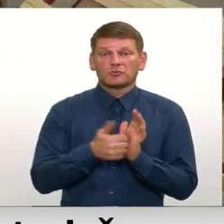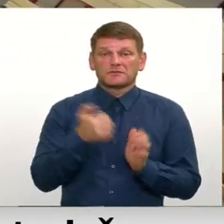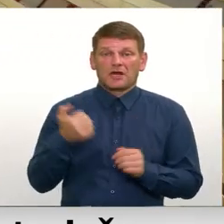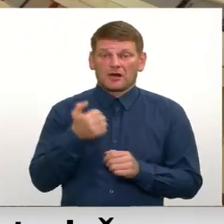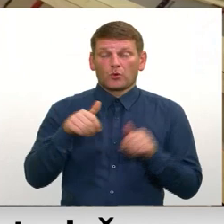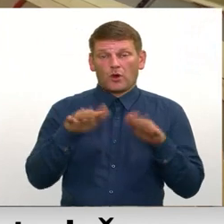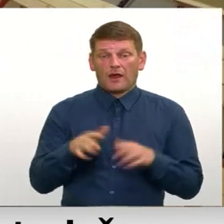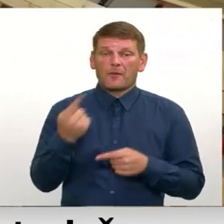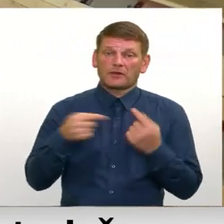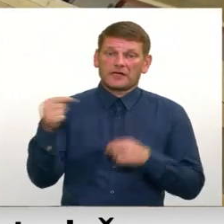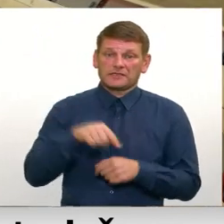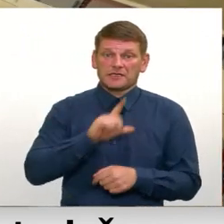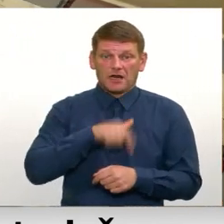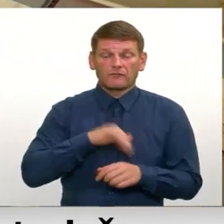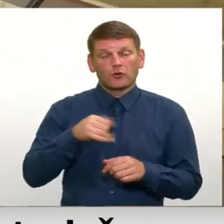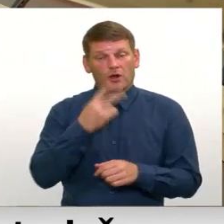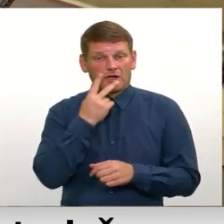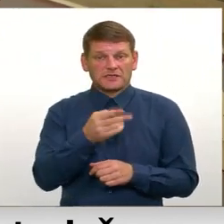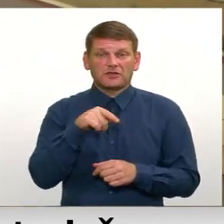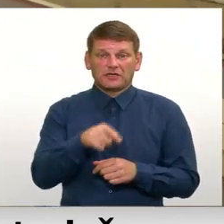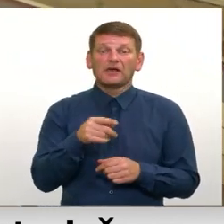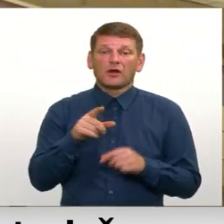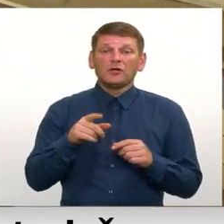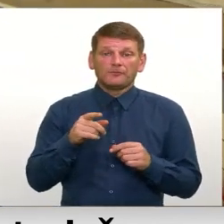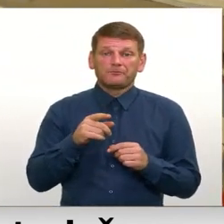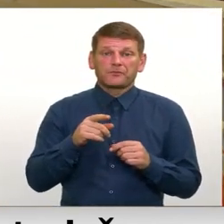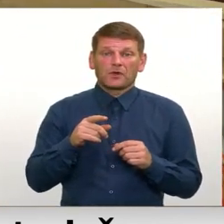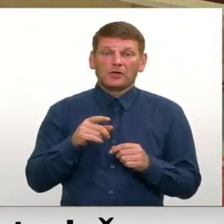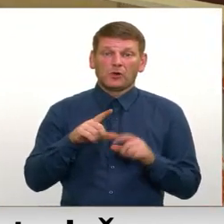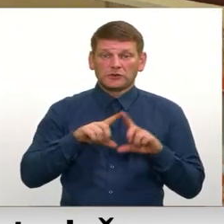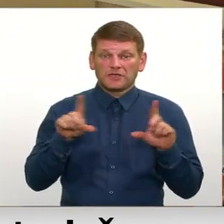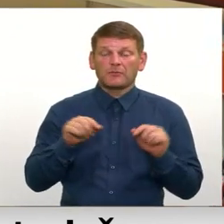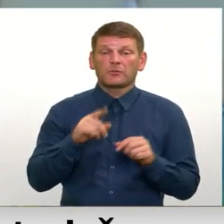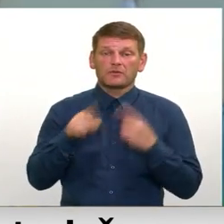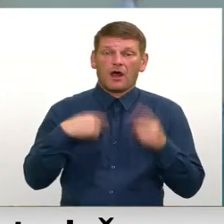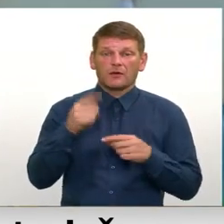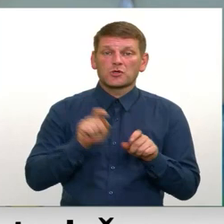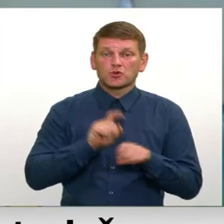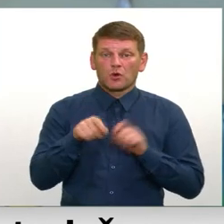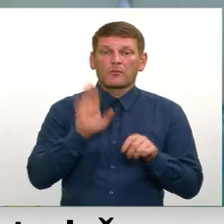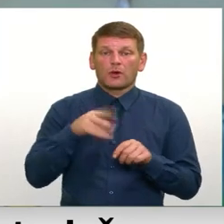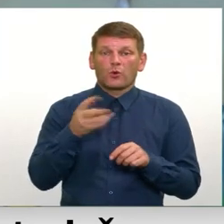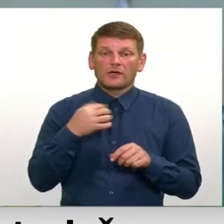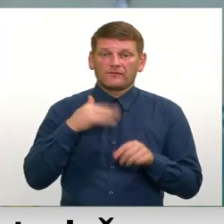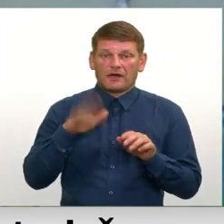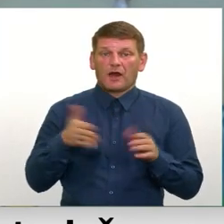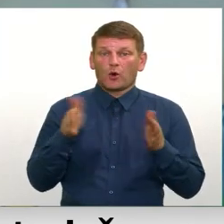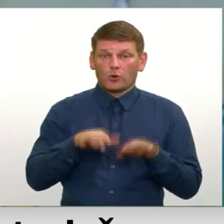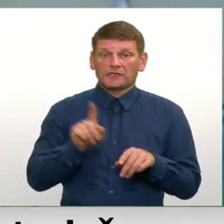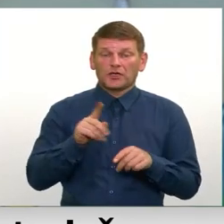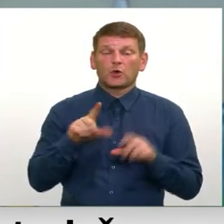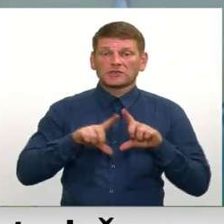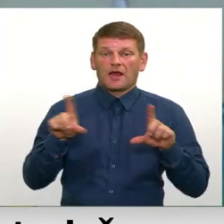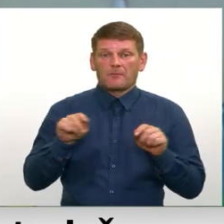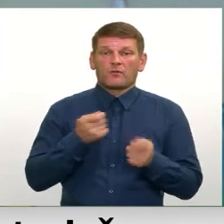atgriezties Latvijā, jo redzēju, ka tādā uzņēmumā nākamais sosu, par ko es varētu kļūt, bija tikai uzņēmuma